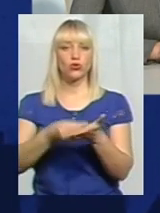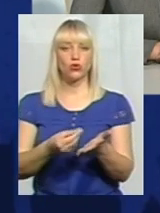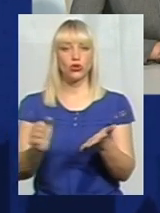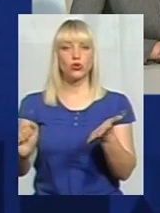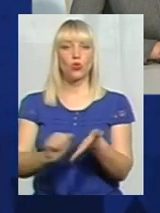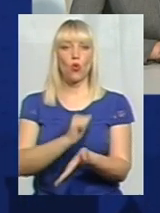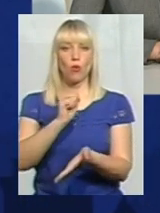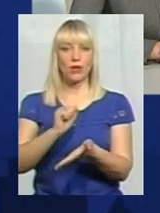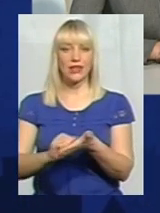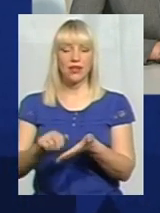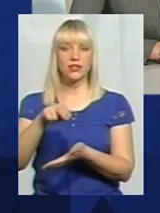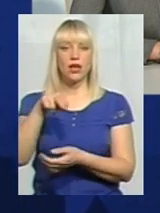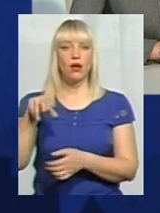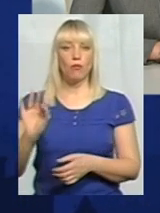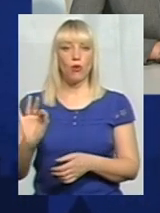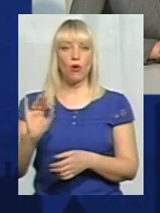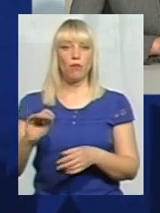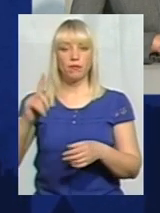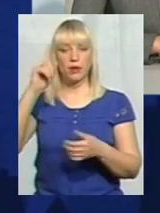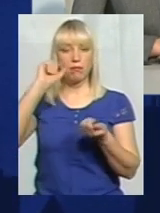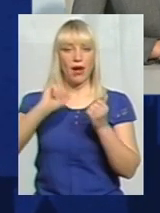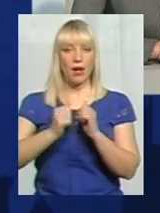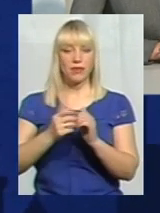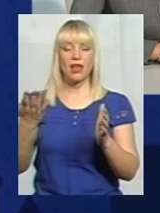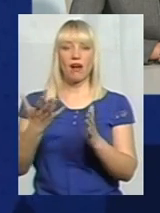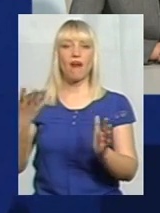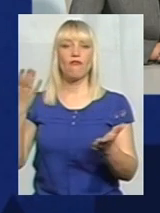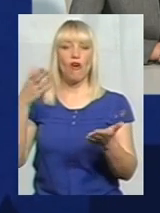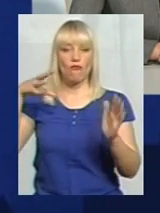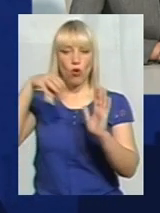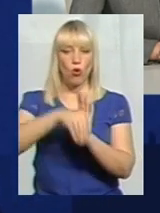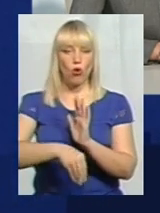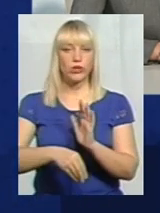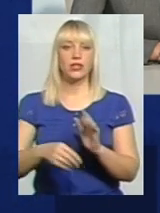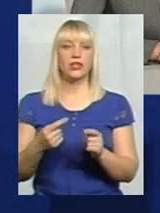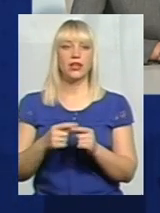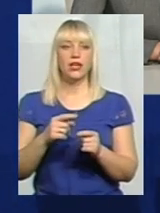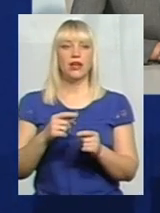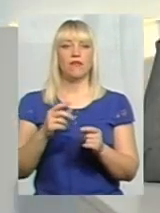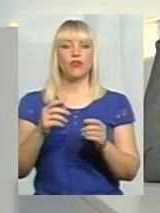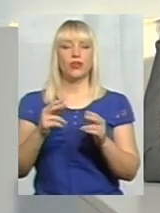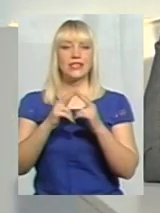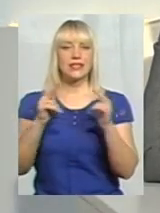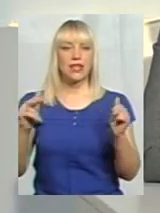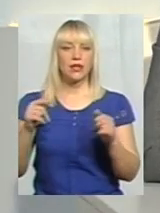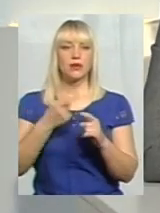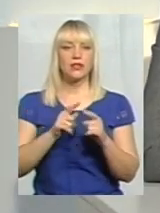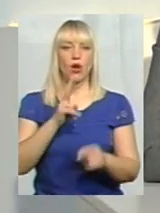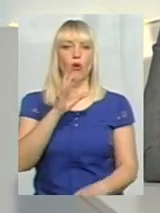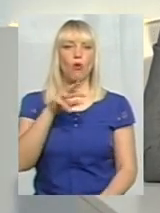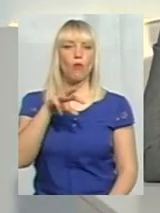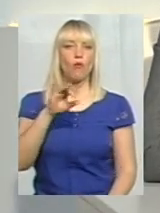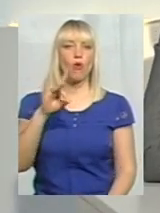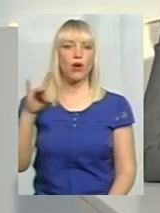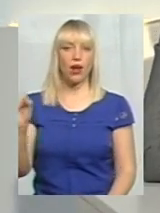по саме пам'ятці, яка входить в склад садиби, це комора. Я